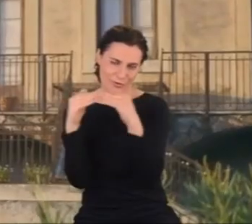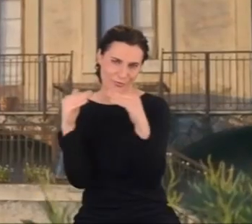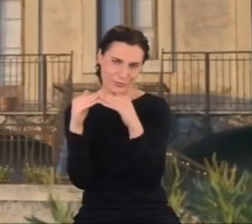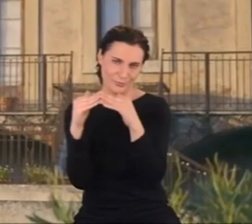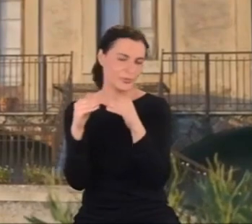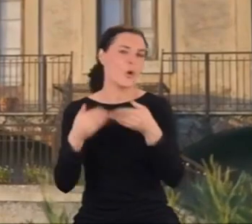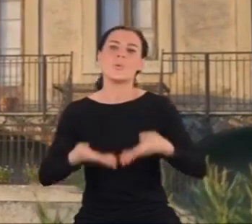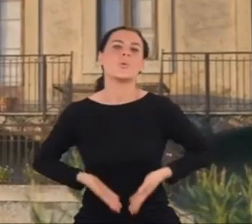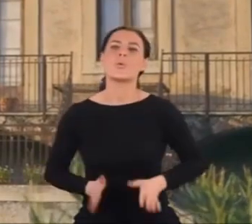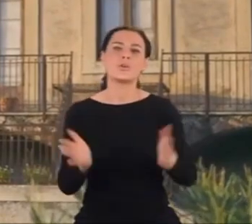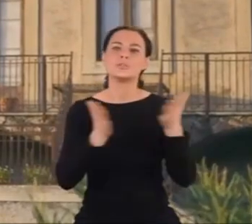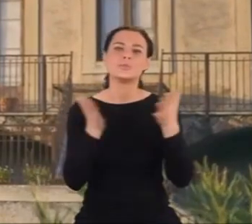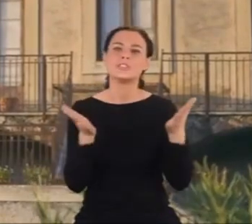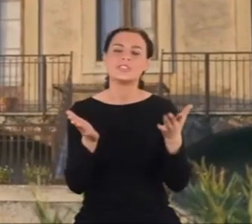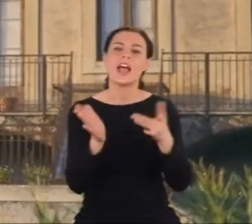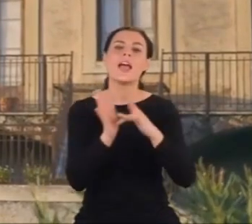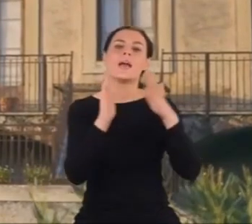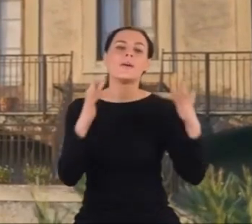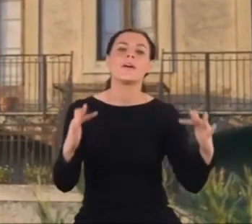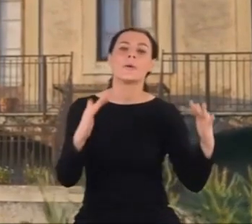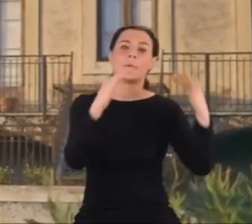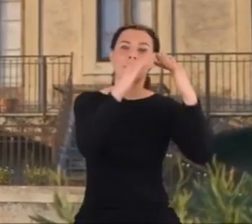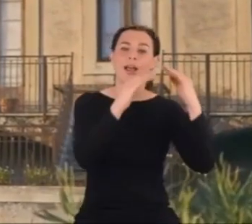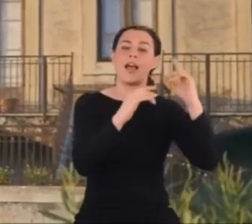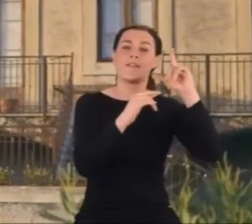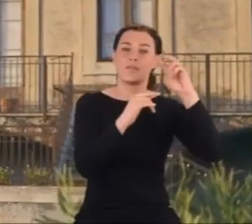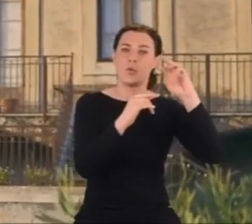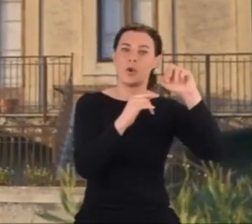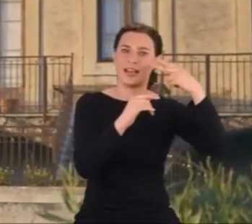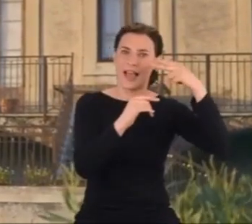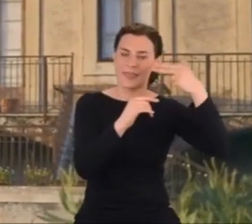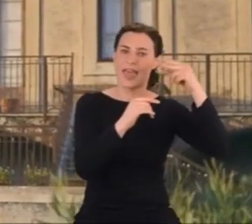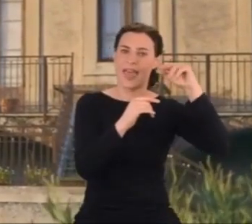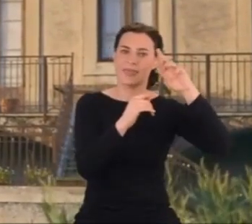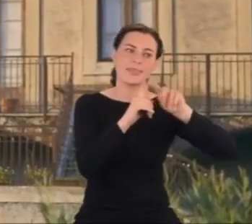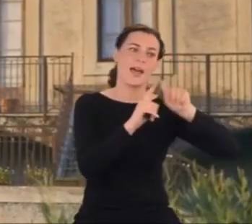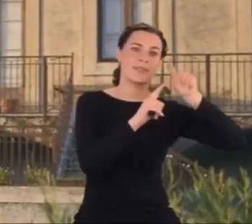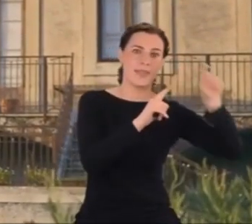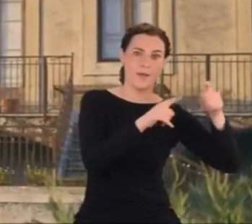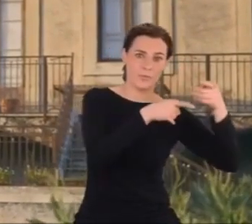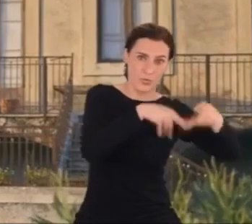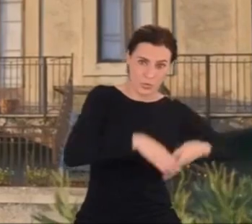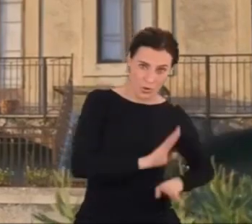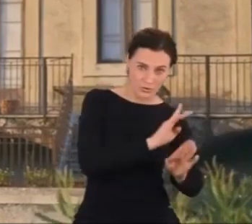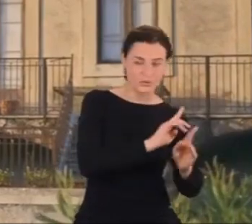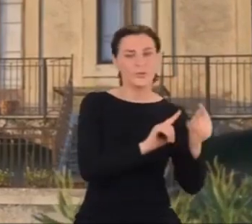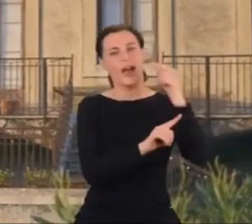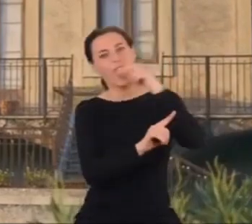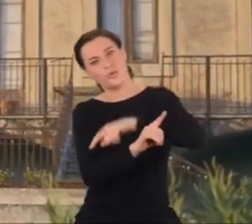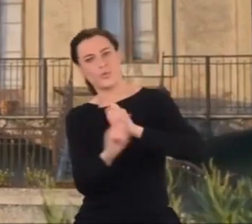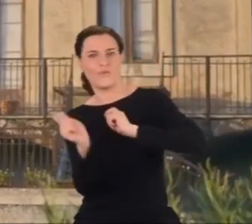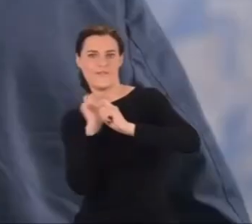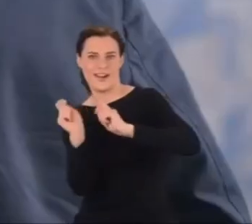Urodził się po drugiej stronie Ettny, a wakacje spędzał tutaj. Przeskakiwał z jednego końca na drugi.